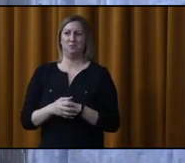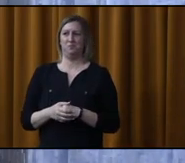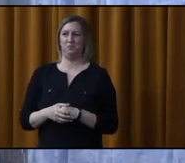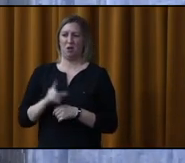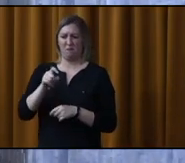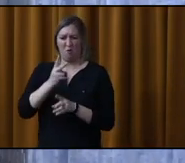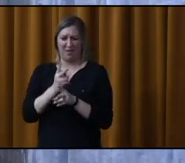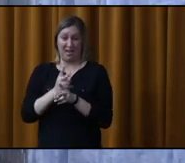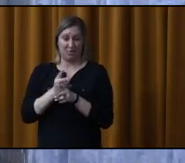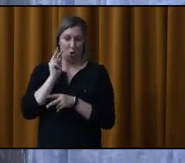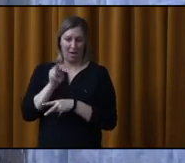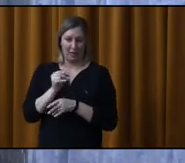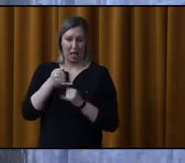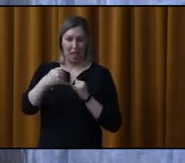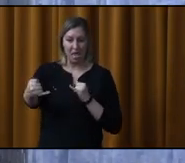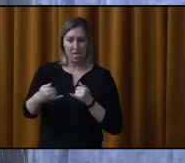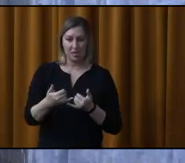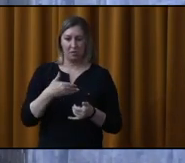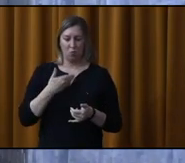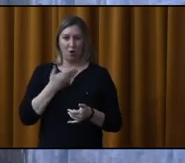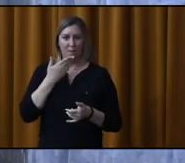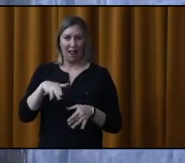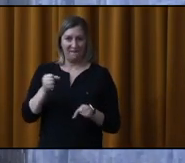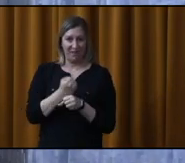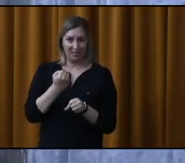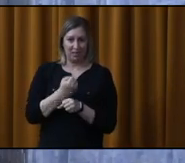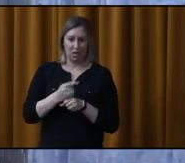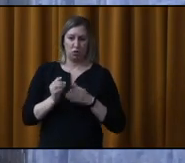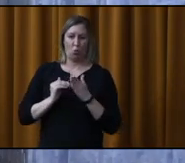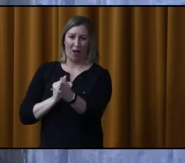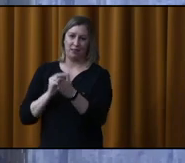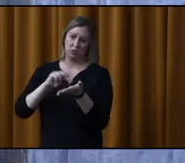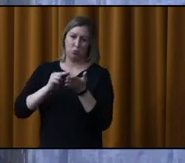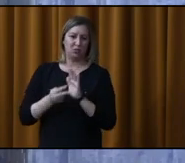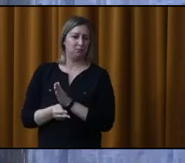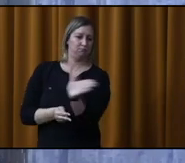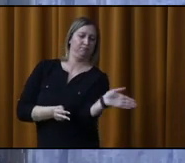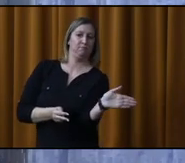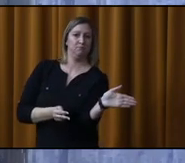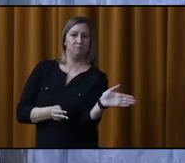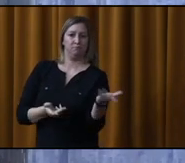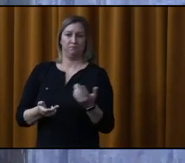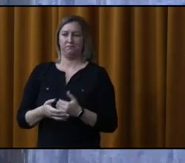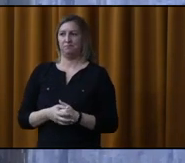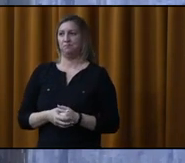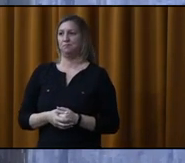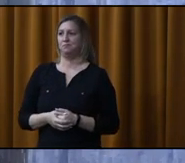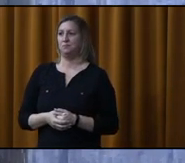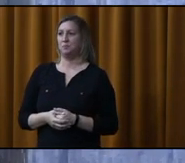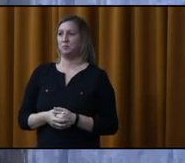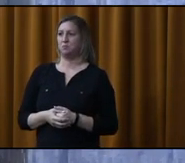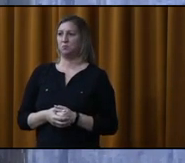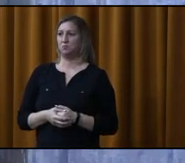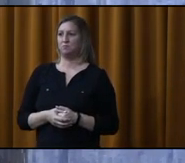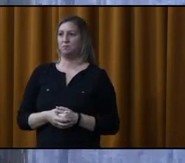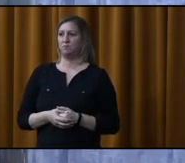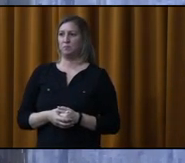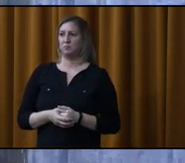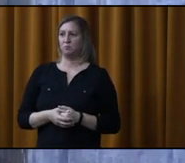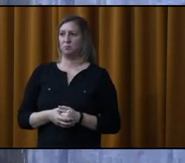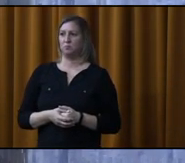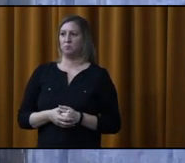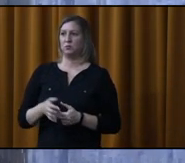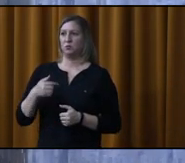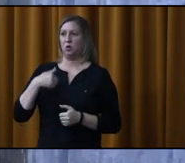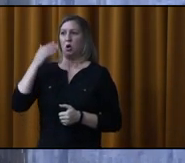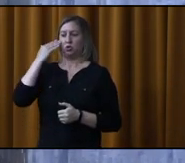pour virer vers la gauche à cause qu'il est tracé de la ligne après le pont, il est mal décalé. Je sais qu'il ça sur l'autre tracé à l'autre